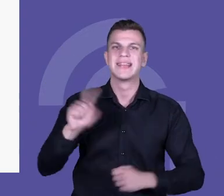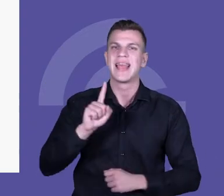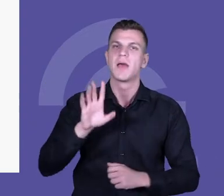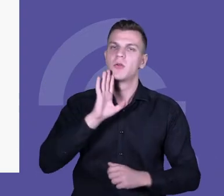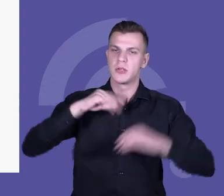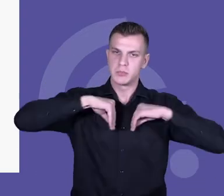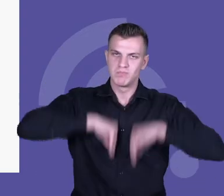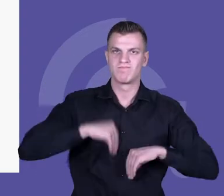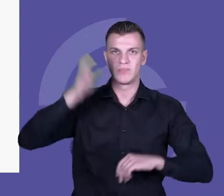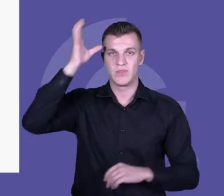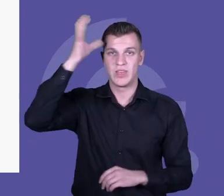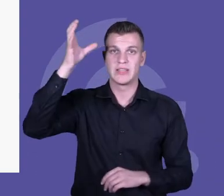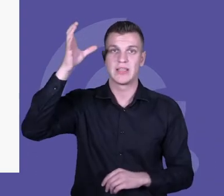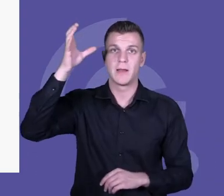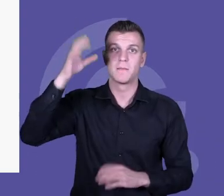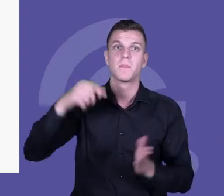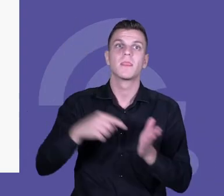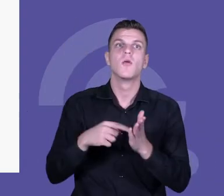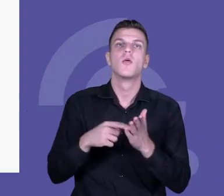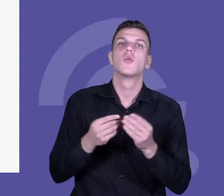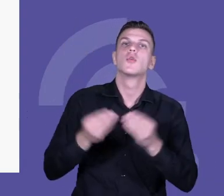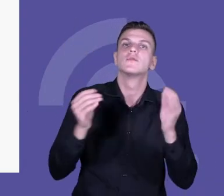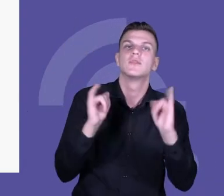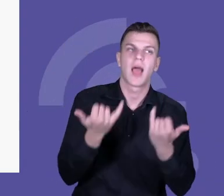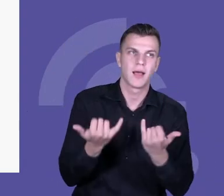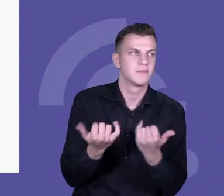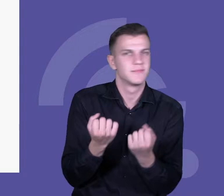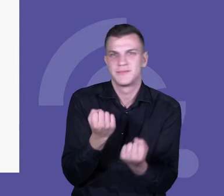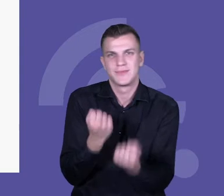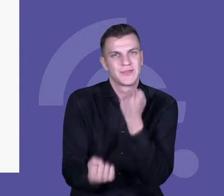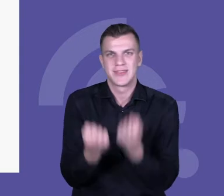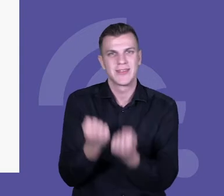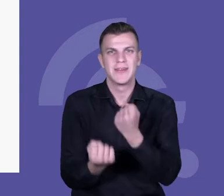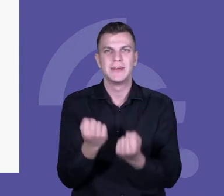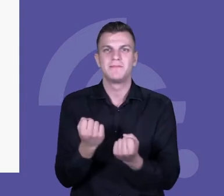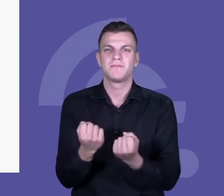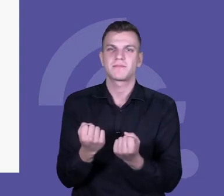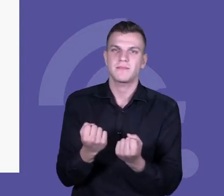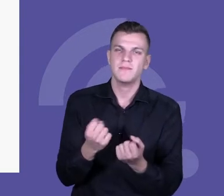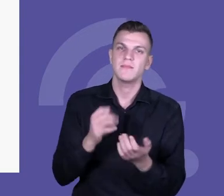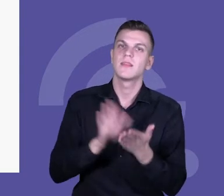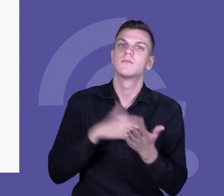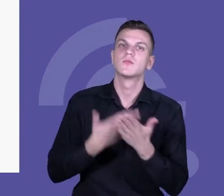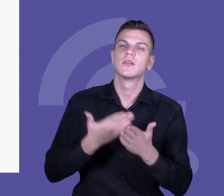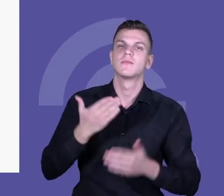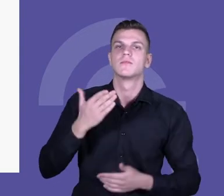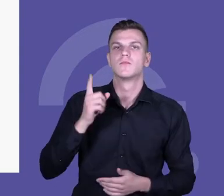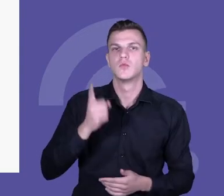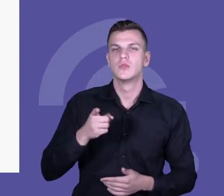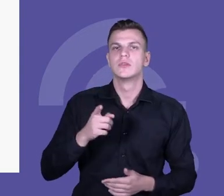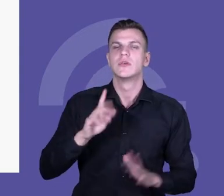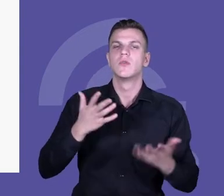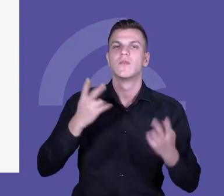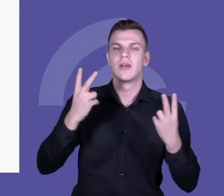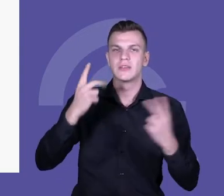rozwijaniem kompetencji, to są złożone konstrukty. Bardzo duży nacisk musimy płacić na ten praktyczny wymiar kształcenia.